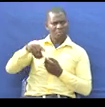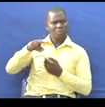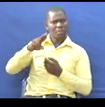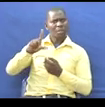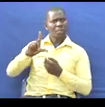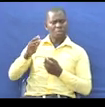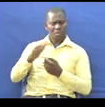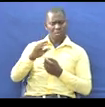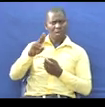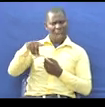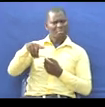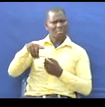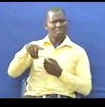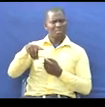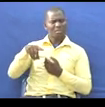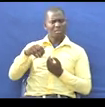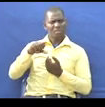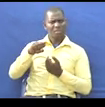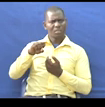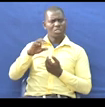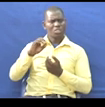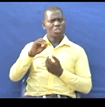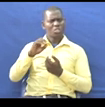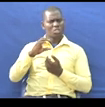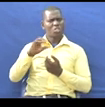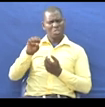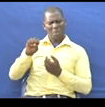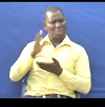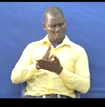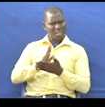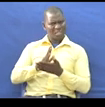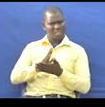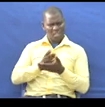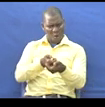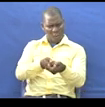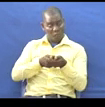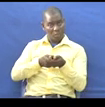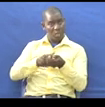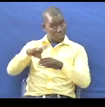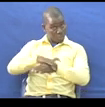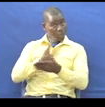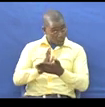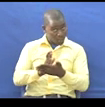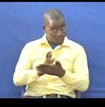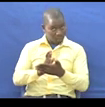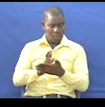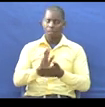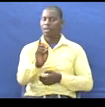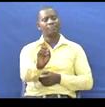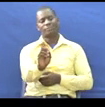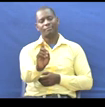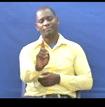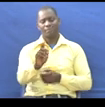wanamanisha vuta socksi zako juu Tujuulizi haku Kwa maneno nye mengine inamana